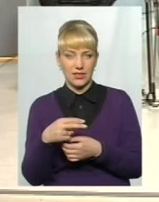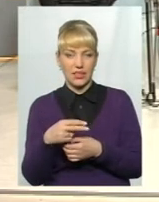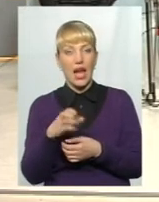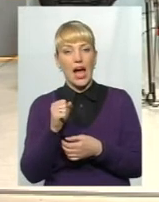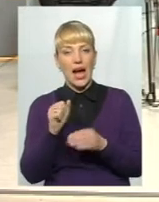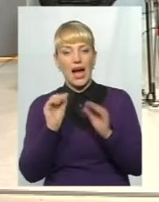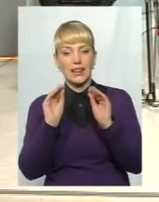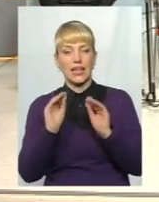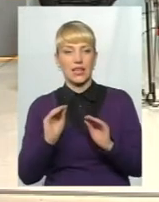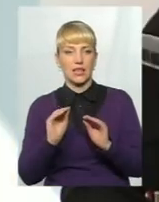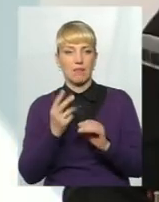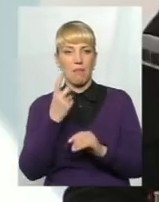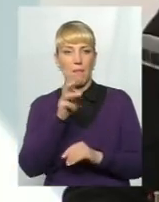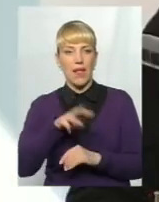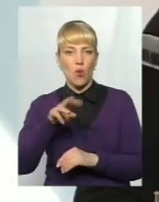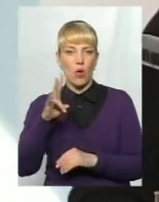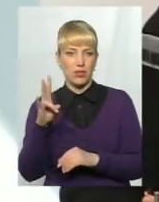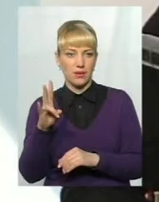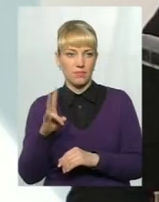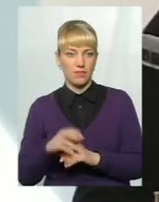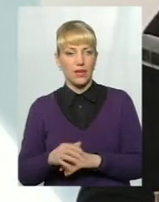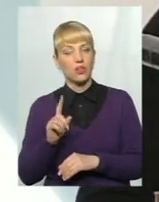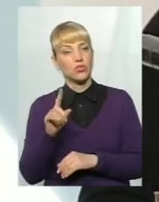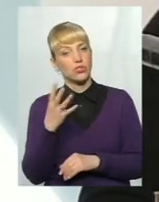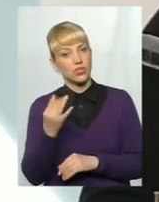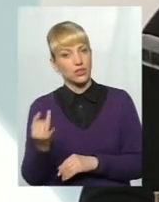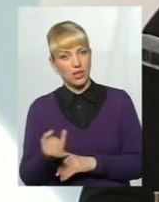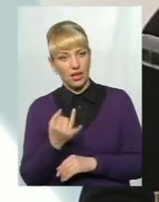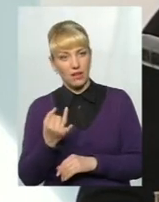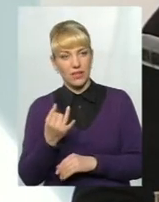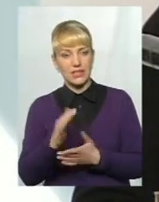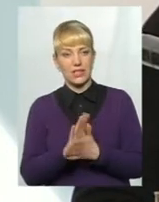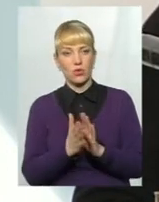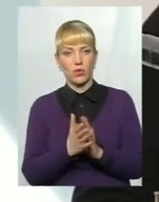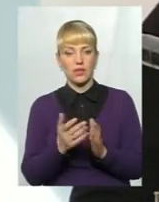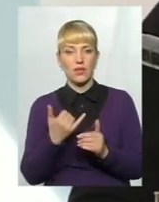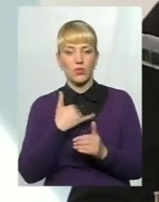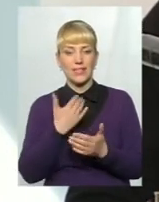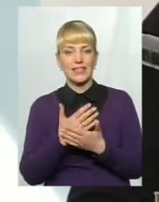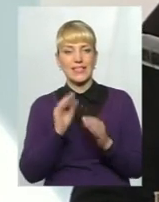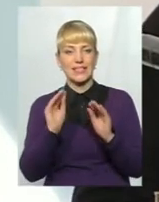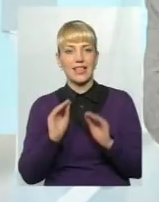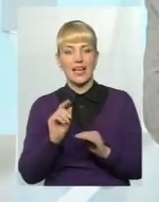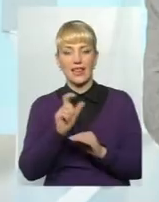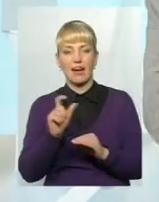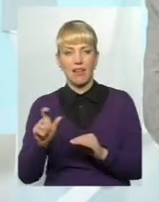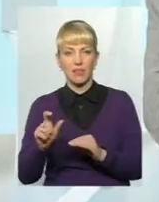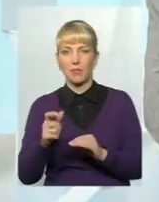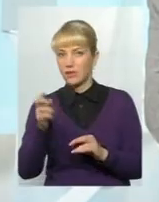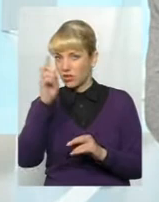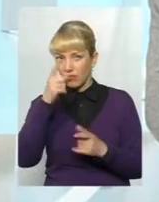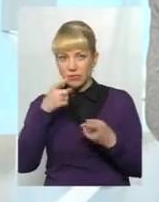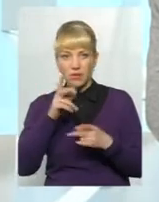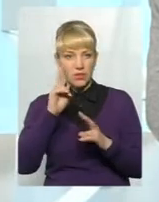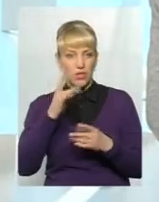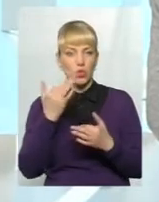А декларантів в нас буде майже мільйон. До речі, ще цікава ситуація склалася з декларантами, що насправді держава не знає, скільки у